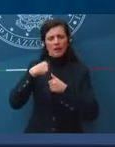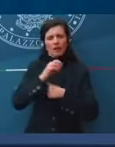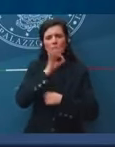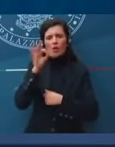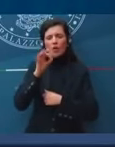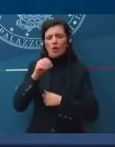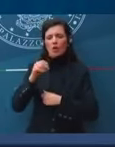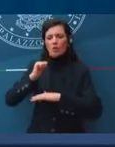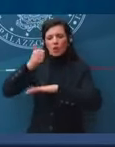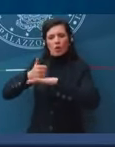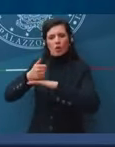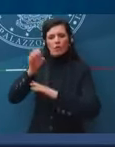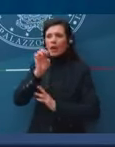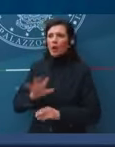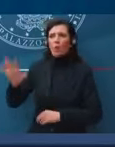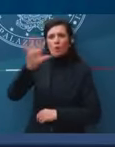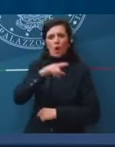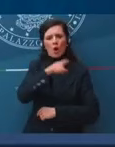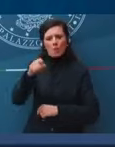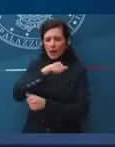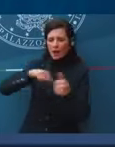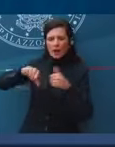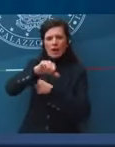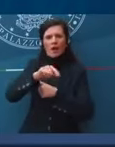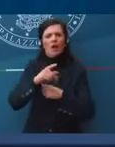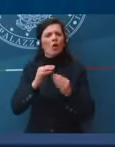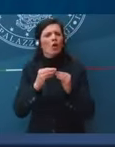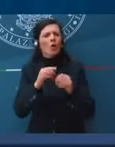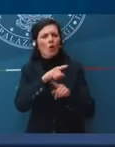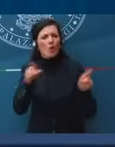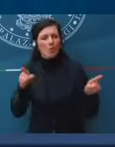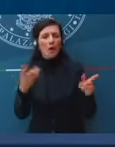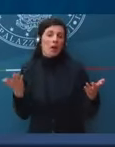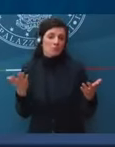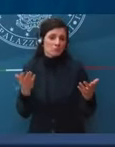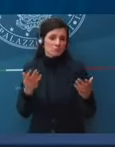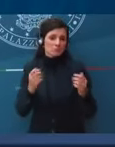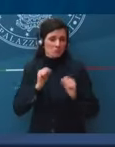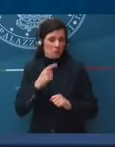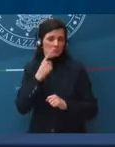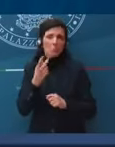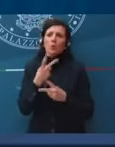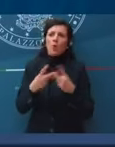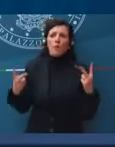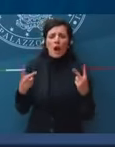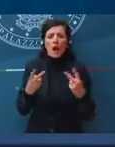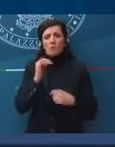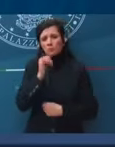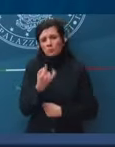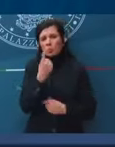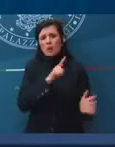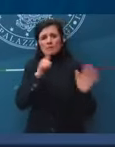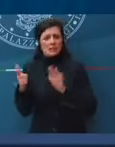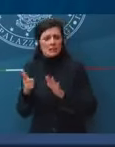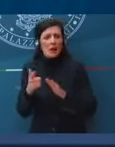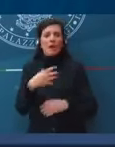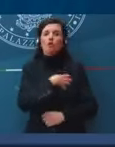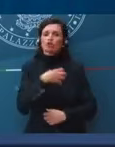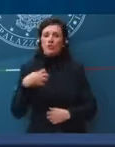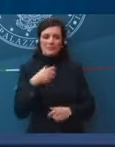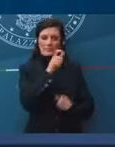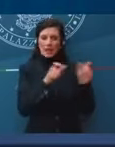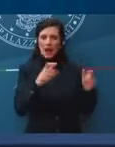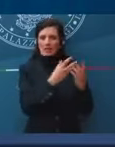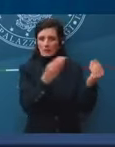governanti in Europa, cosa avreste fatto? Avreste detto, ma proviamoci, stiamo una settimana. Sì, molti scienziati, gli scienziati erano di